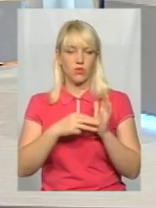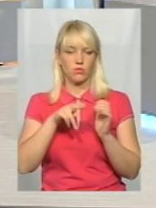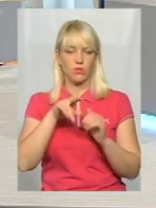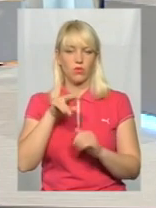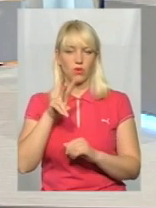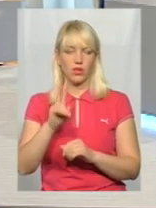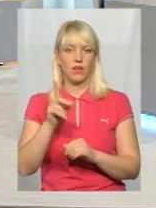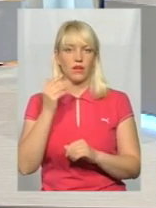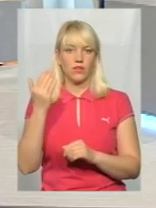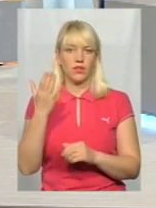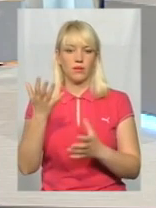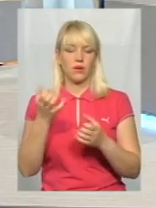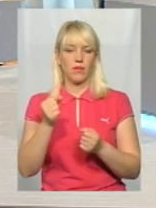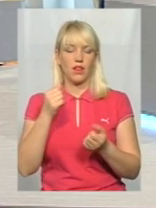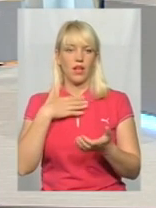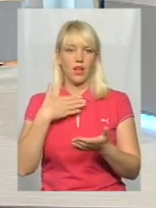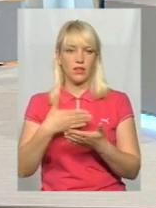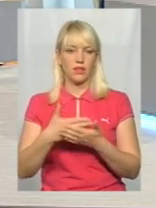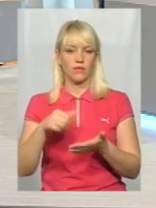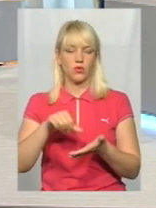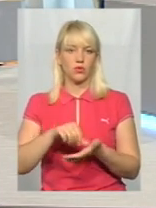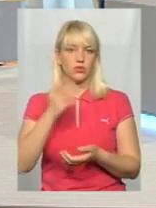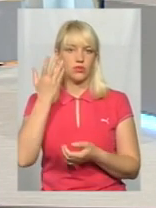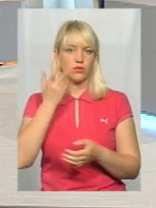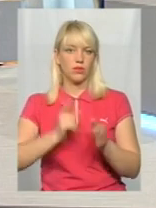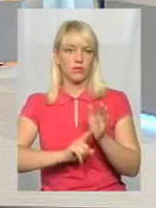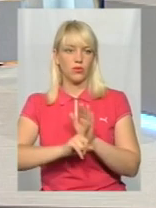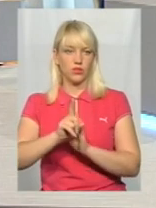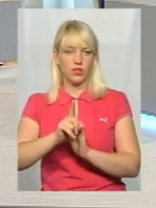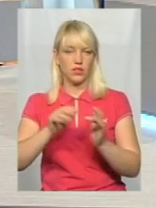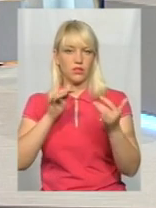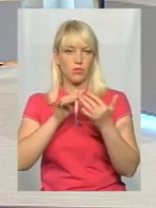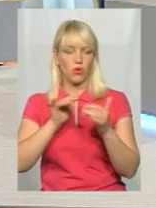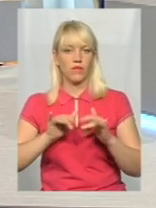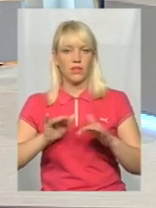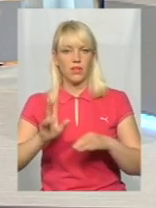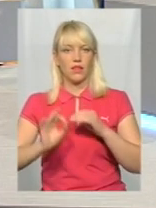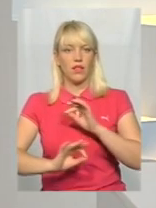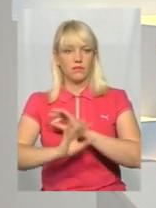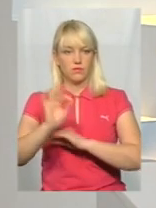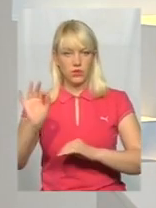вони приймали активну участь, коли починалися бойові дії на Сході.